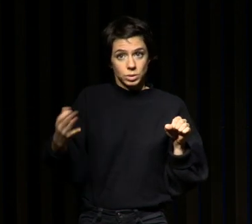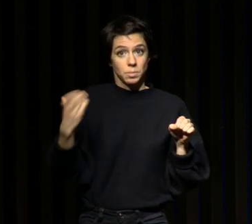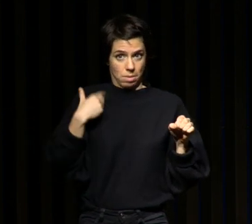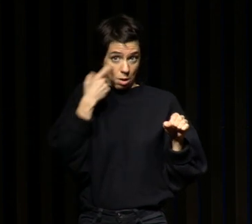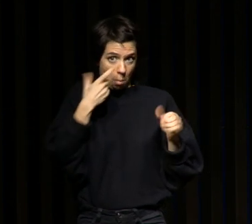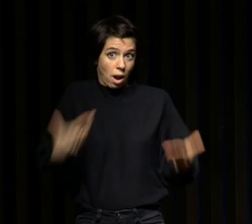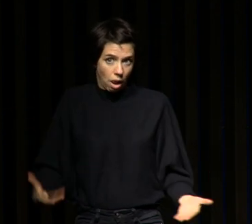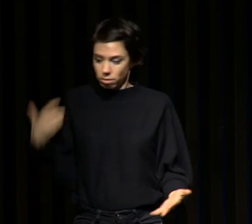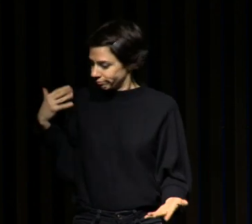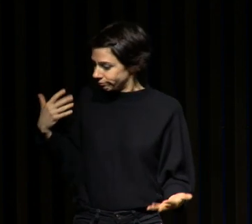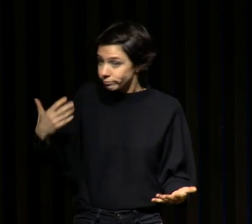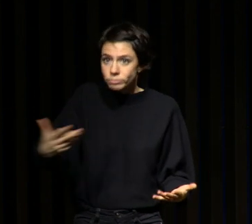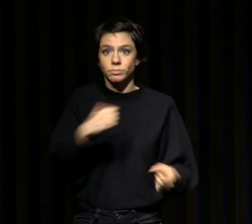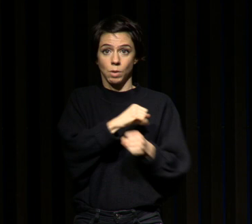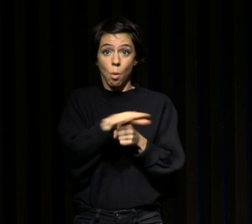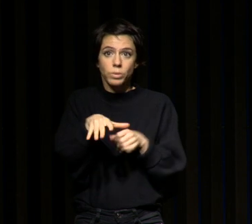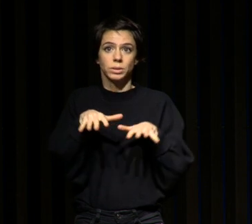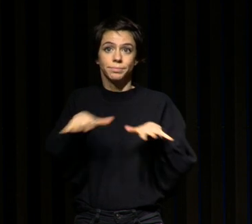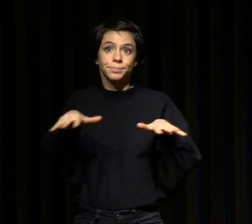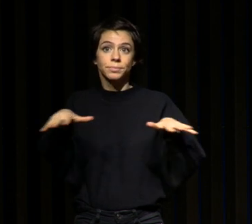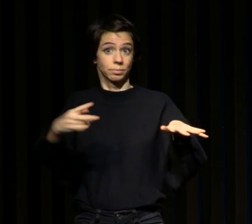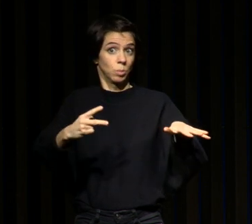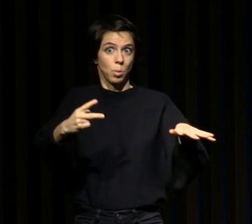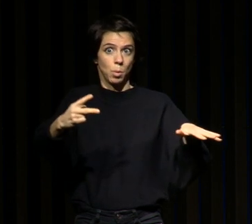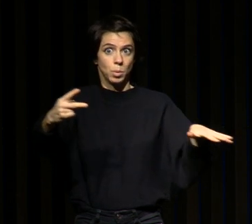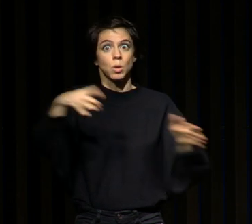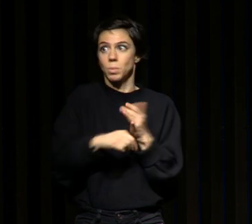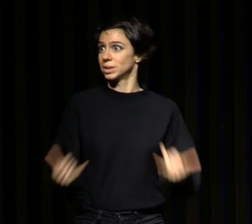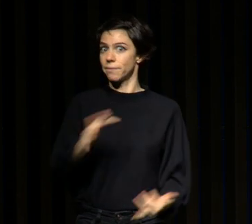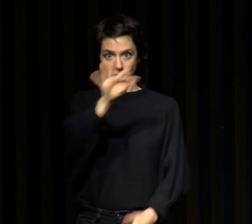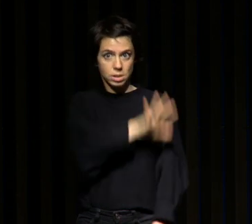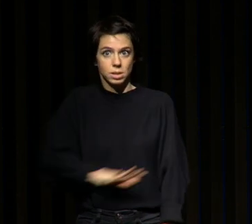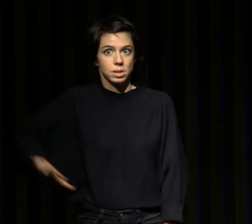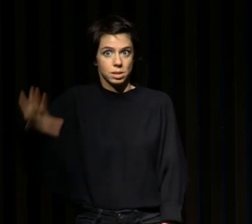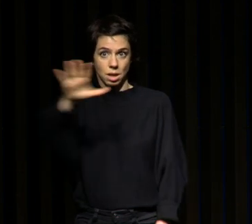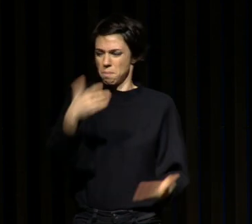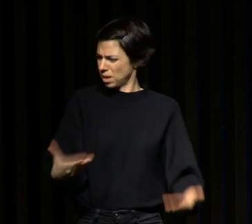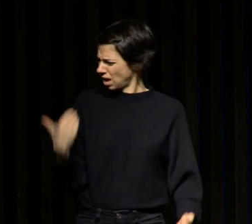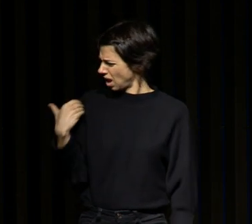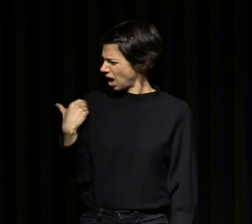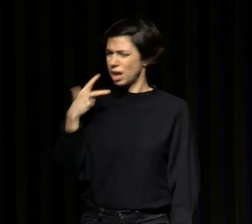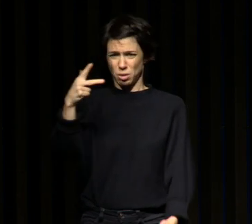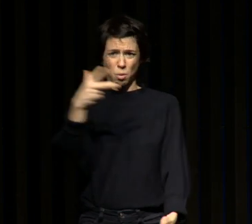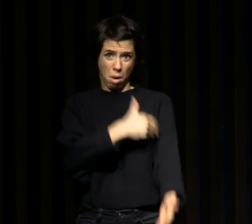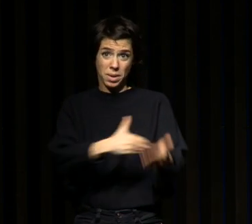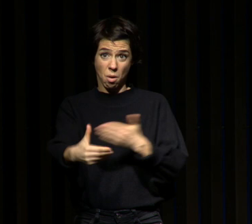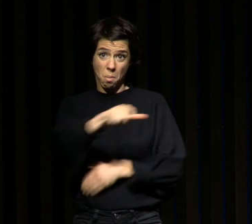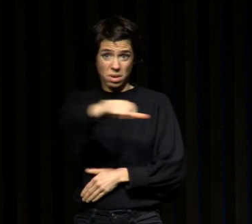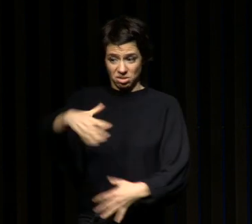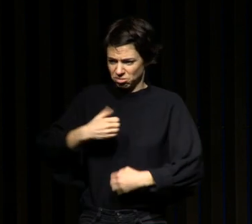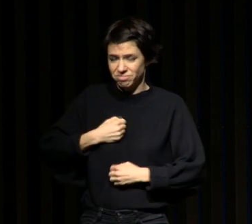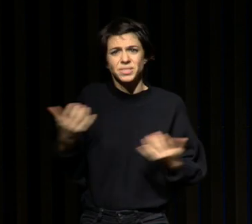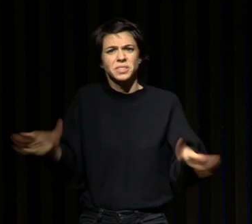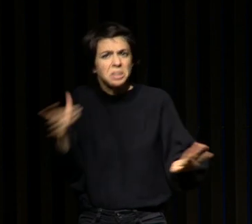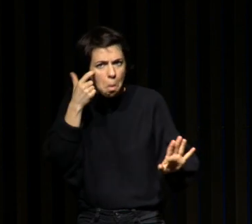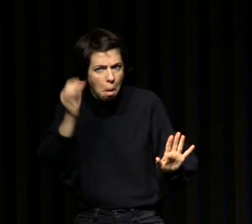des proportions énormes y compris dans la population française on a dépassé maintenant les 3 millions de sujets contaminés si je ne me trompe